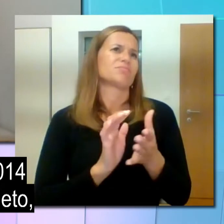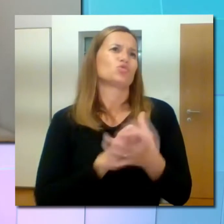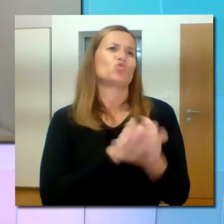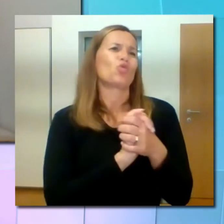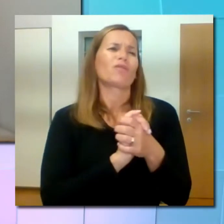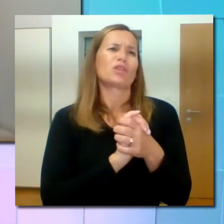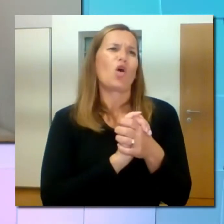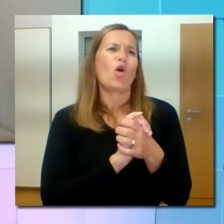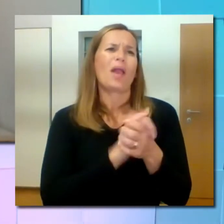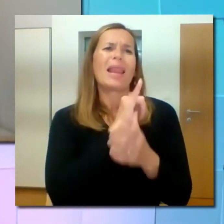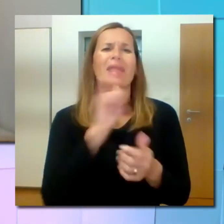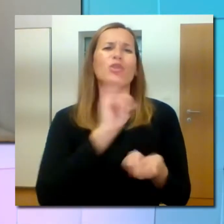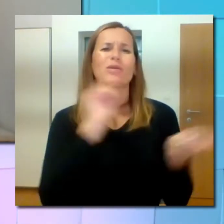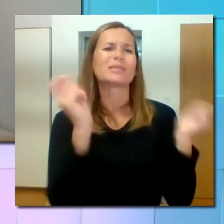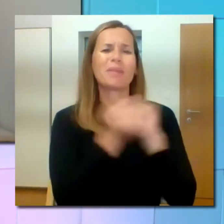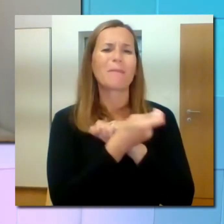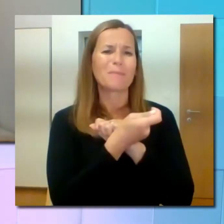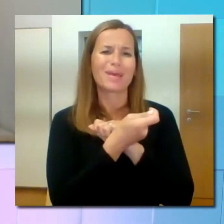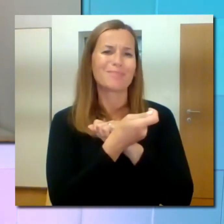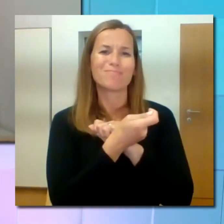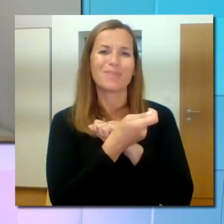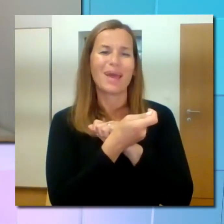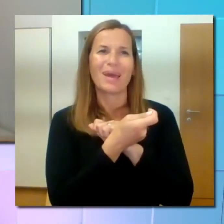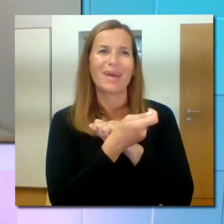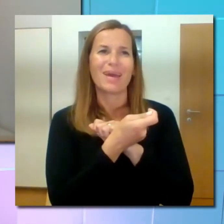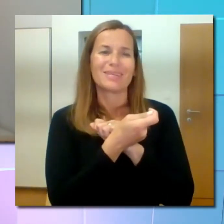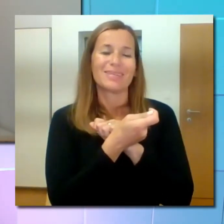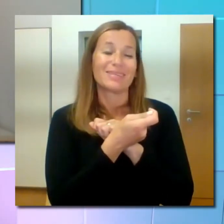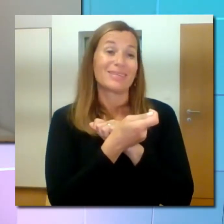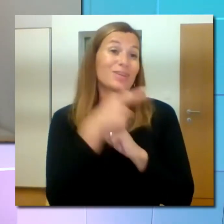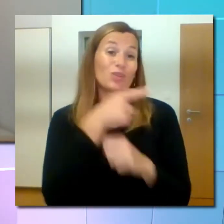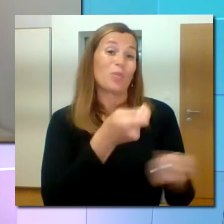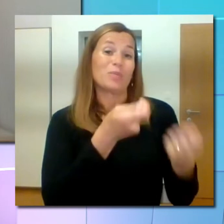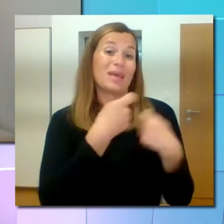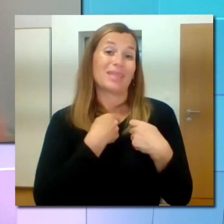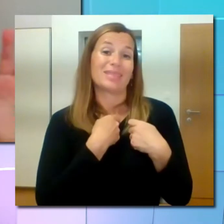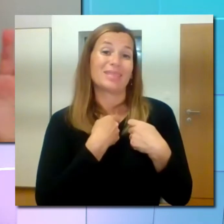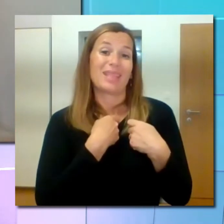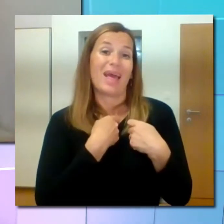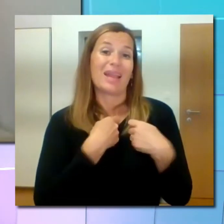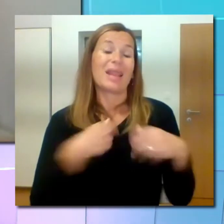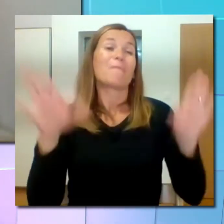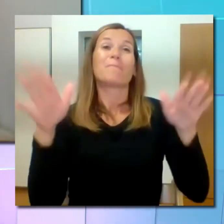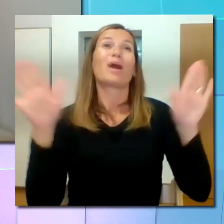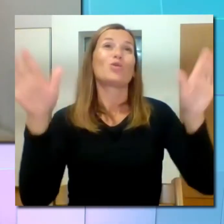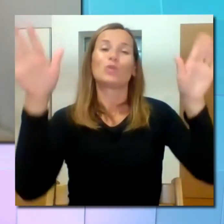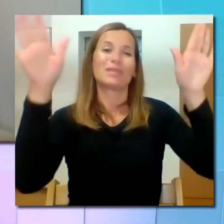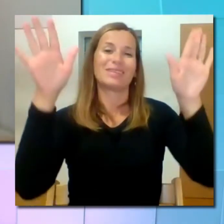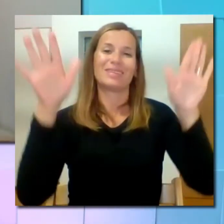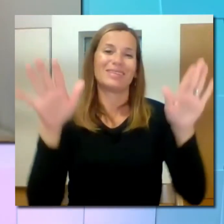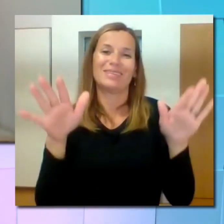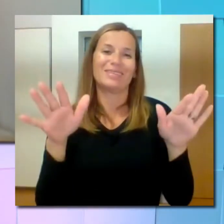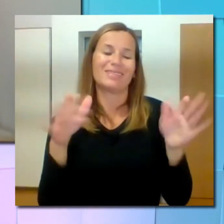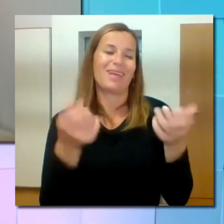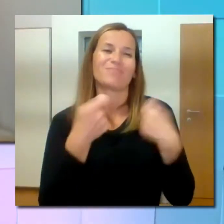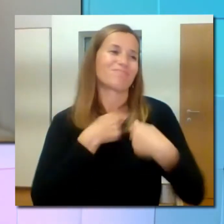leto, ki mi je dalo prvuti, da odletim še.